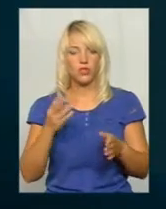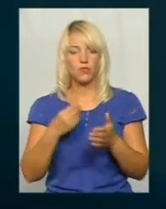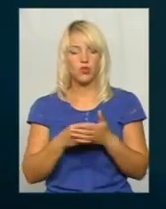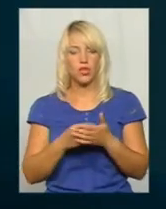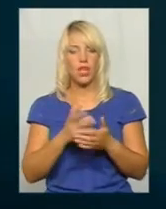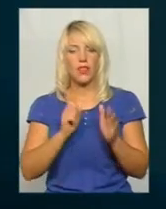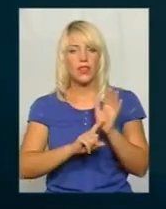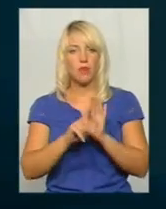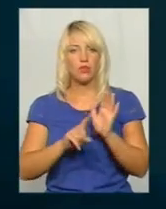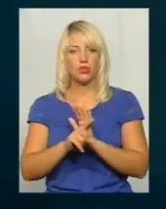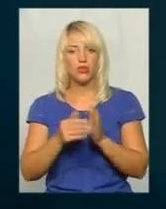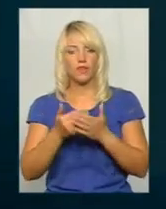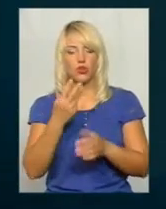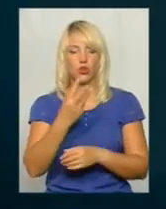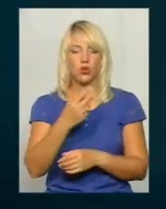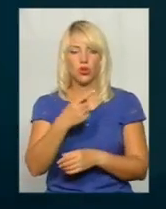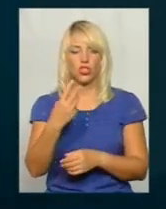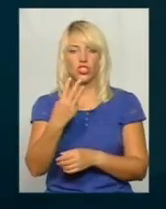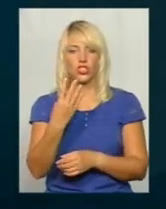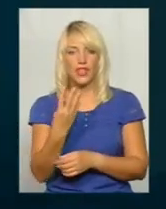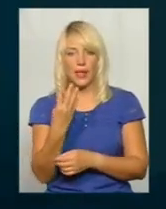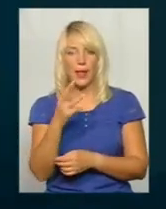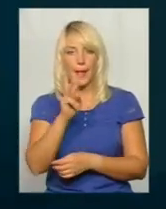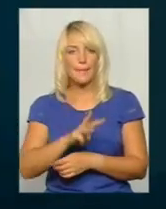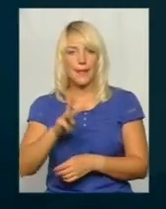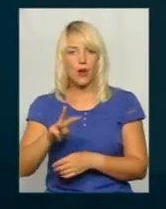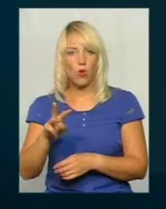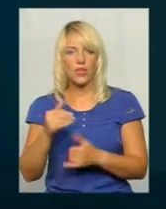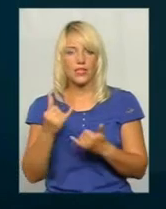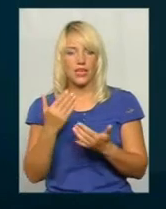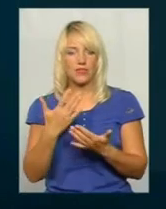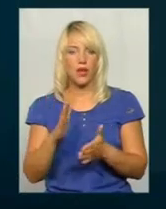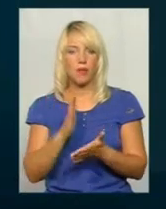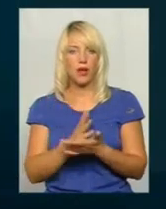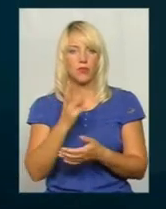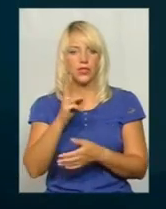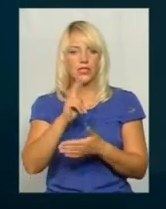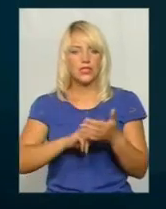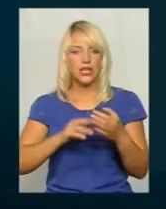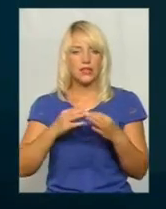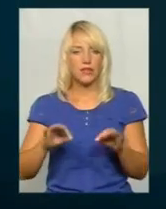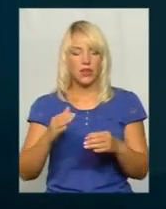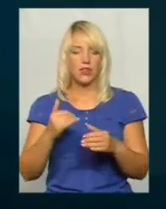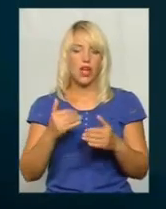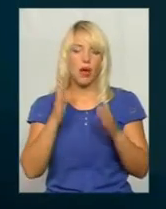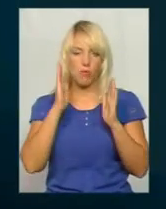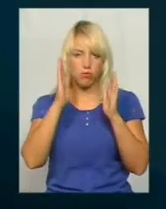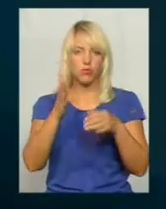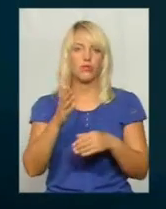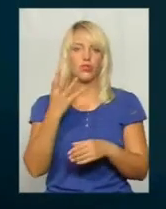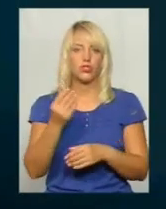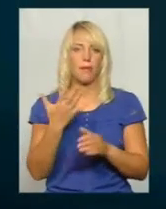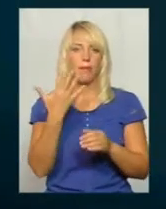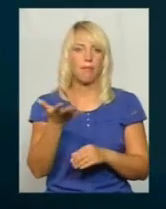початках від 3 до 4 мільйонів. Зараз вже маємо 3 сертифікати, будемо мати 5. Сьогодні ми отримали